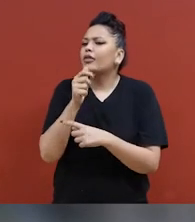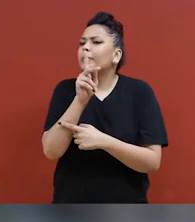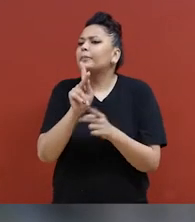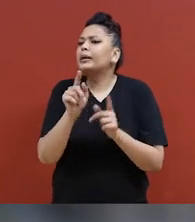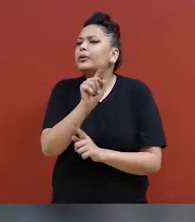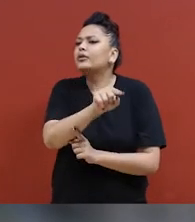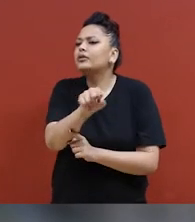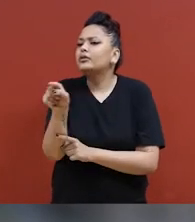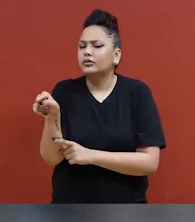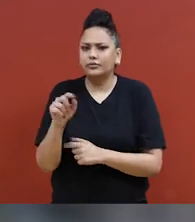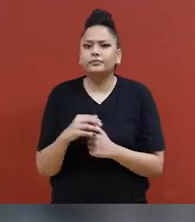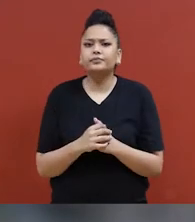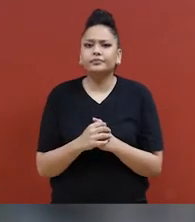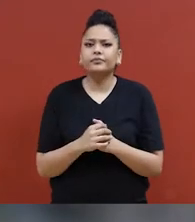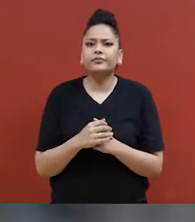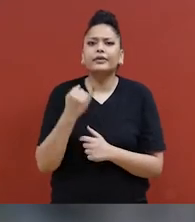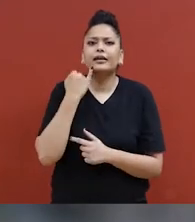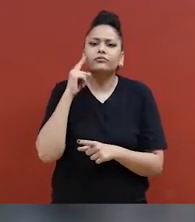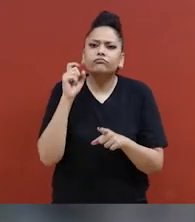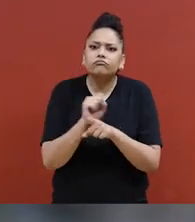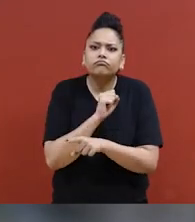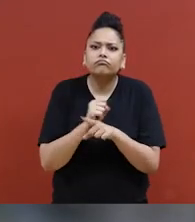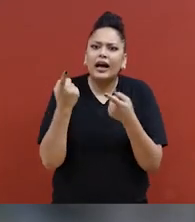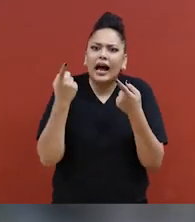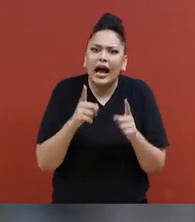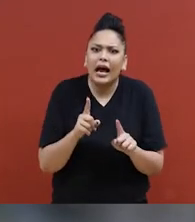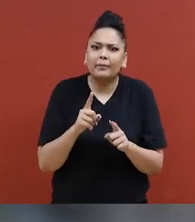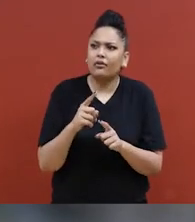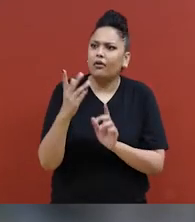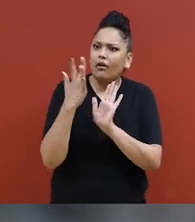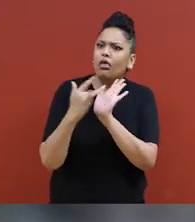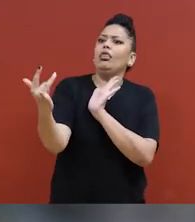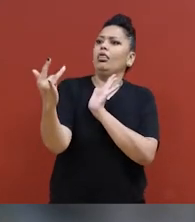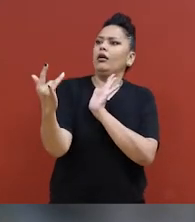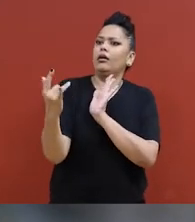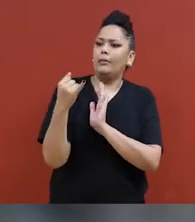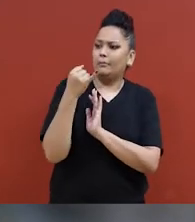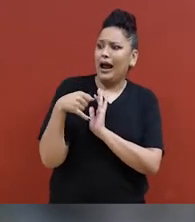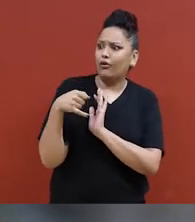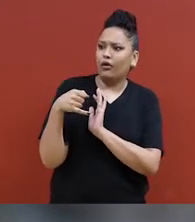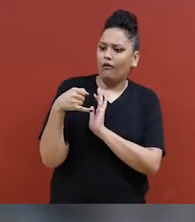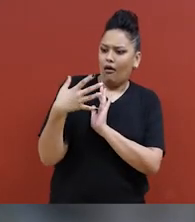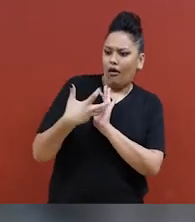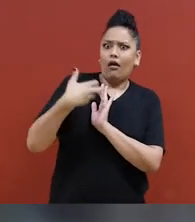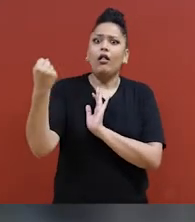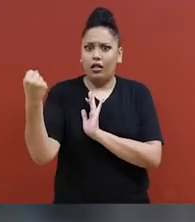mais surtout, si quelqu'un essaie de profiter de nous et de franchir ses limites avec nous.